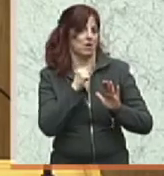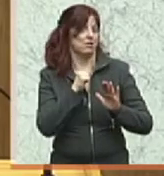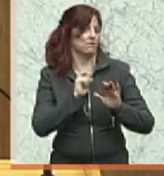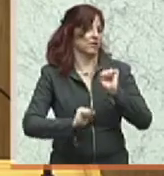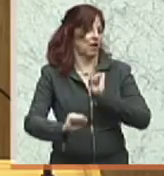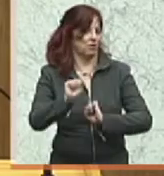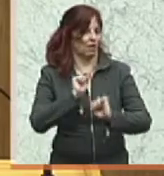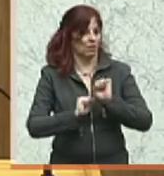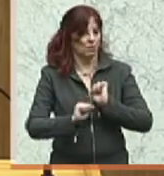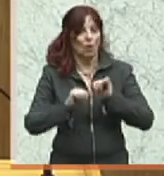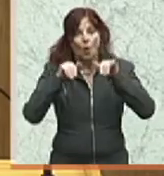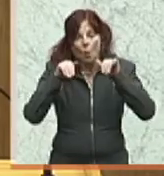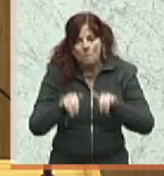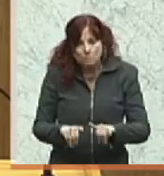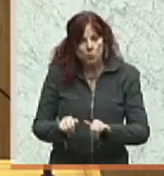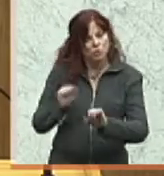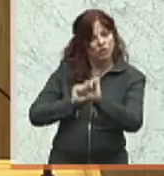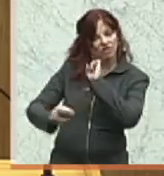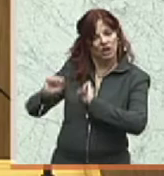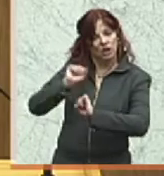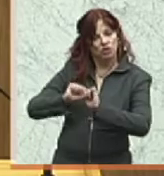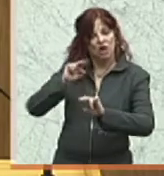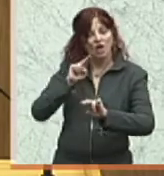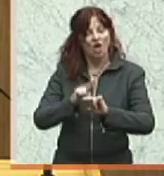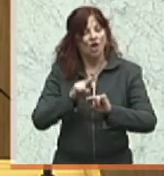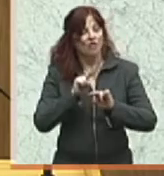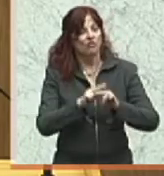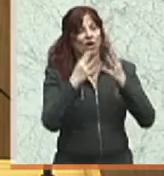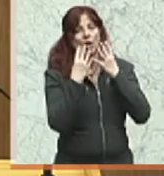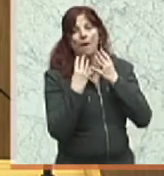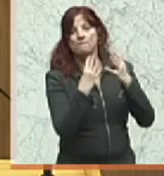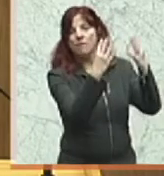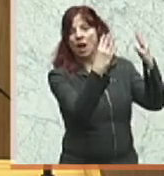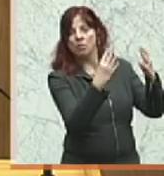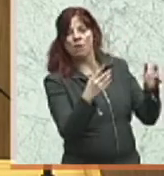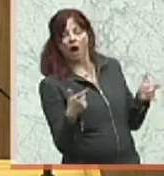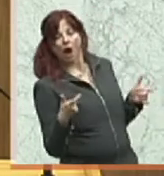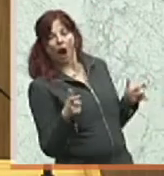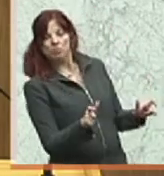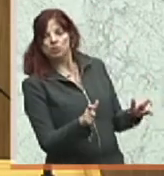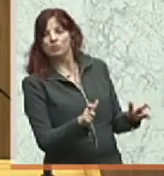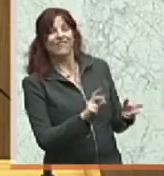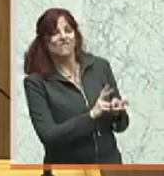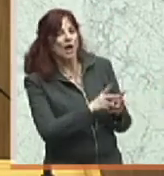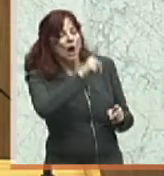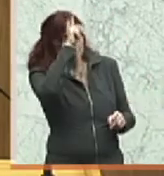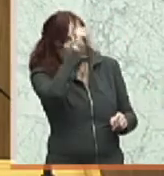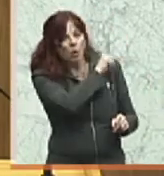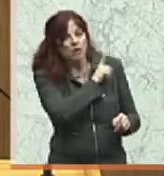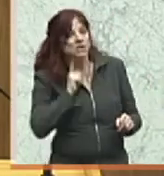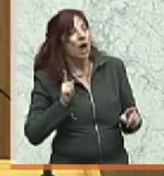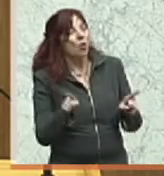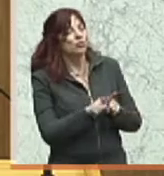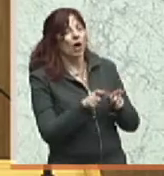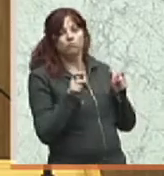mit Polizei und Bundesheer das Parlament absperrt und verhindert, dass reguläre Sitzungen stattfinden können.